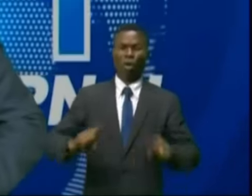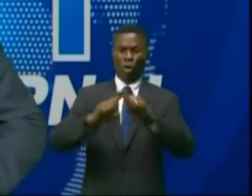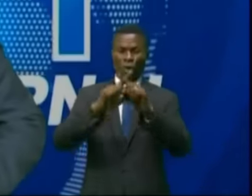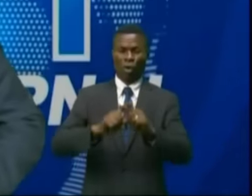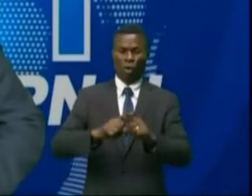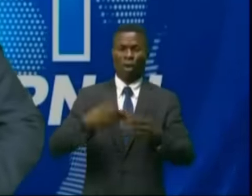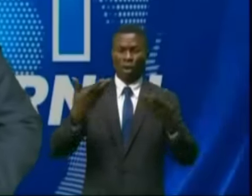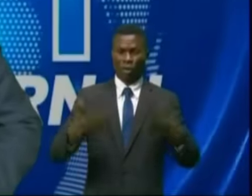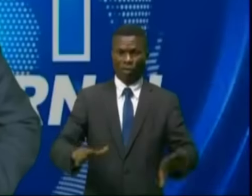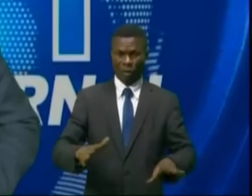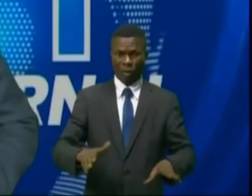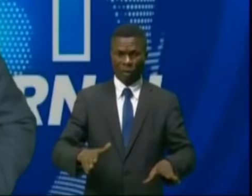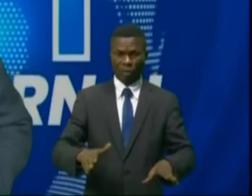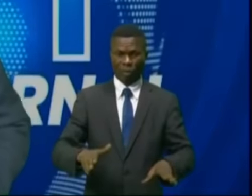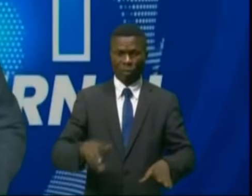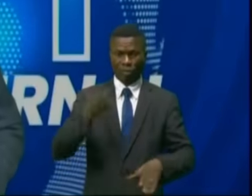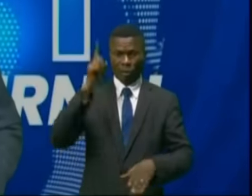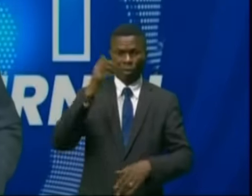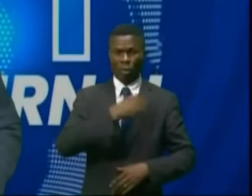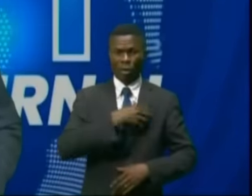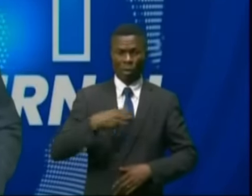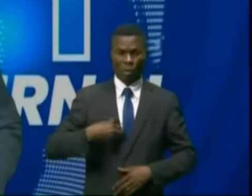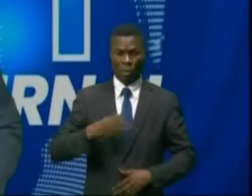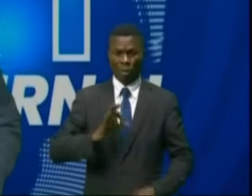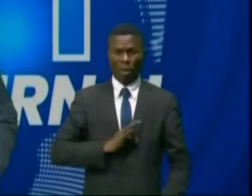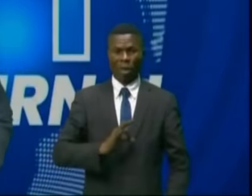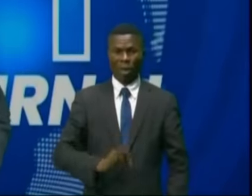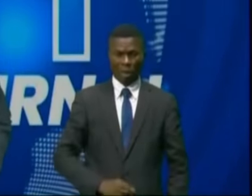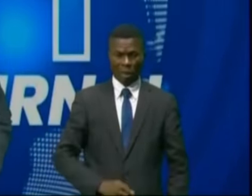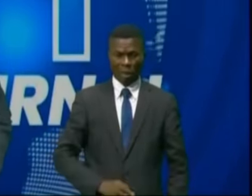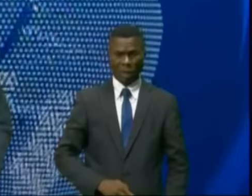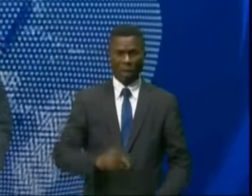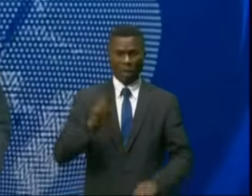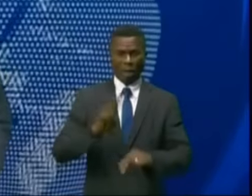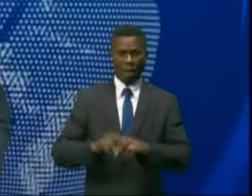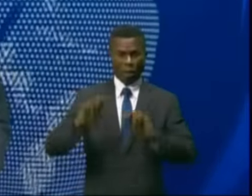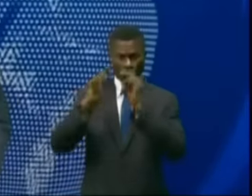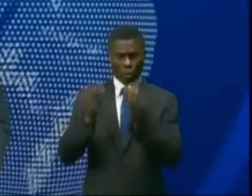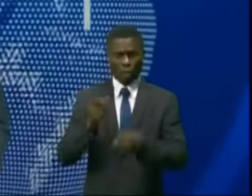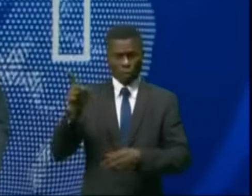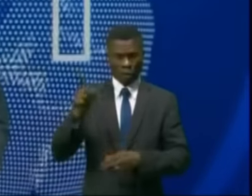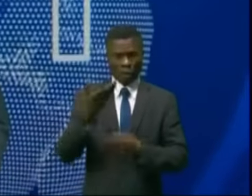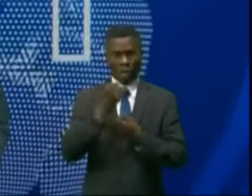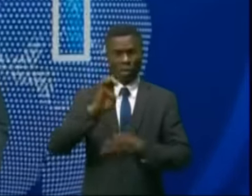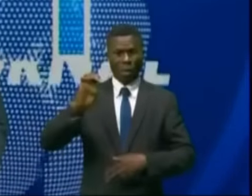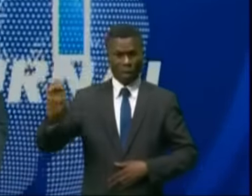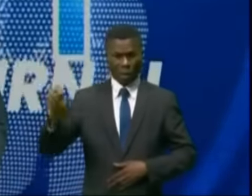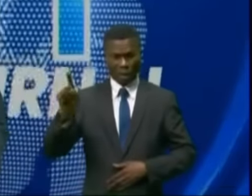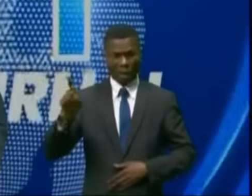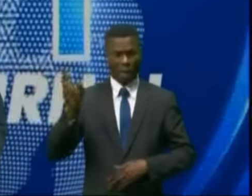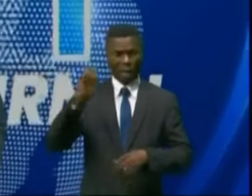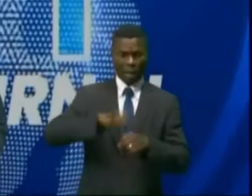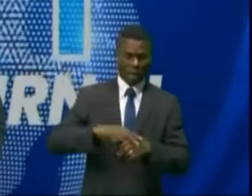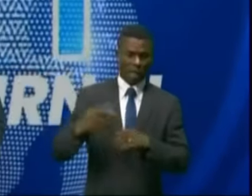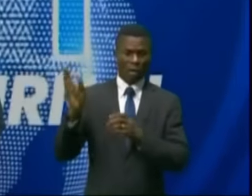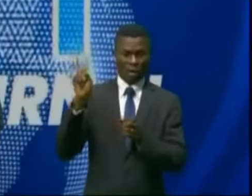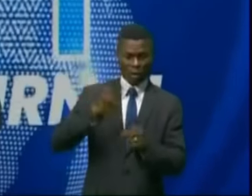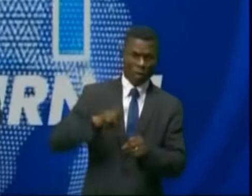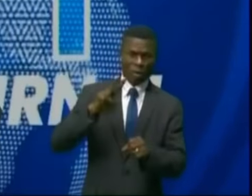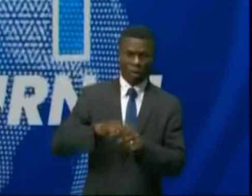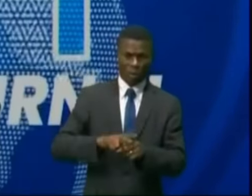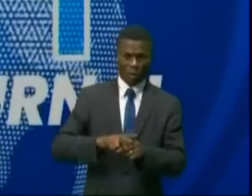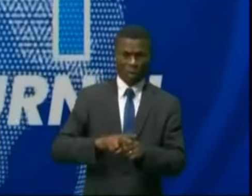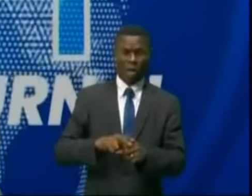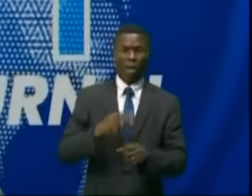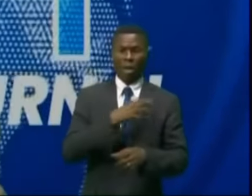vient de s'achever. La première dame de la RDC s'est rangée du côté de ces femmes, surtout celles de l'Est, victimes de ces viols. Elle